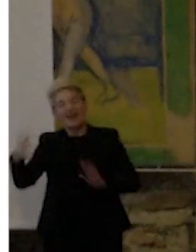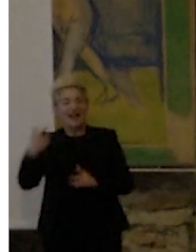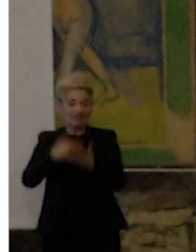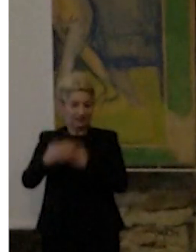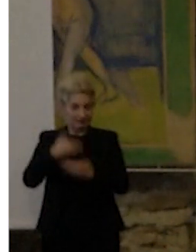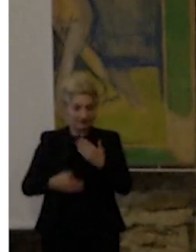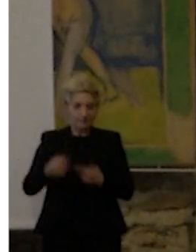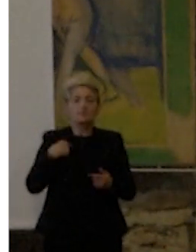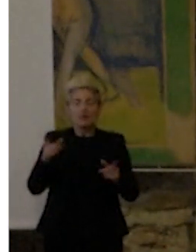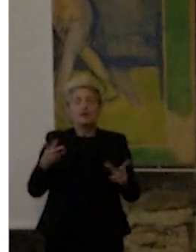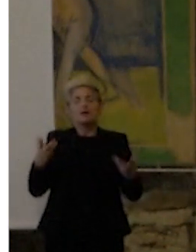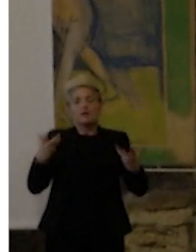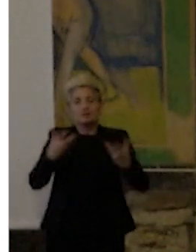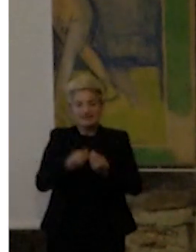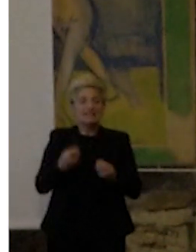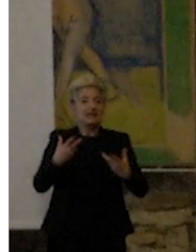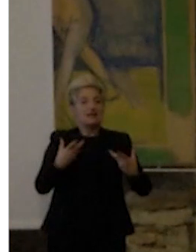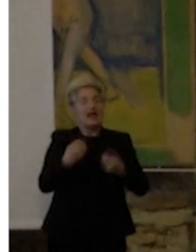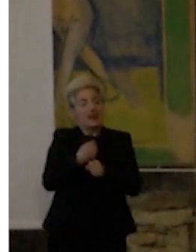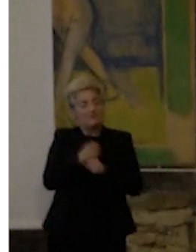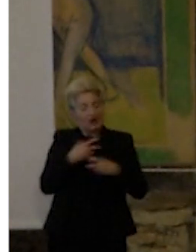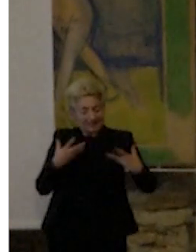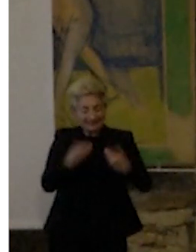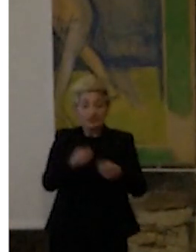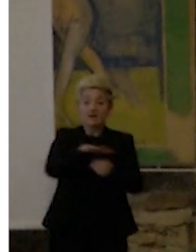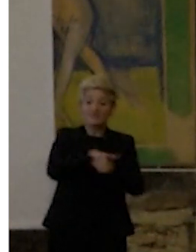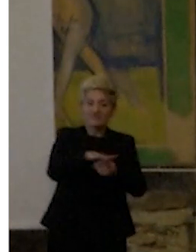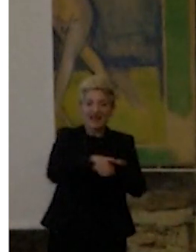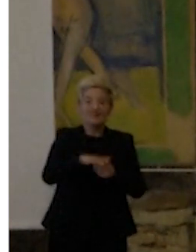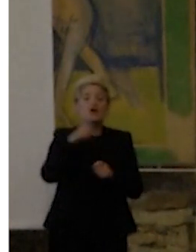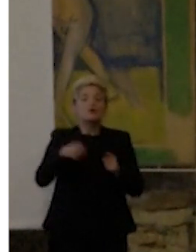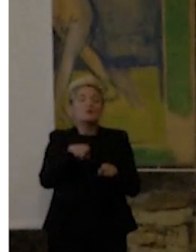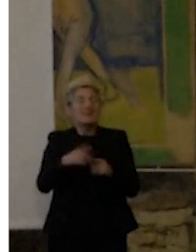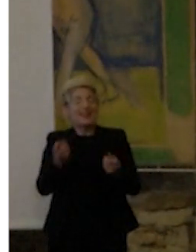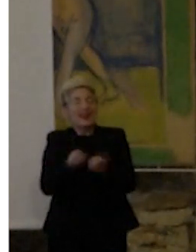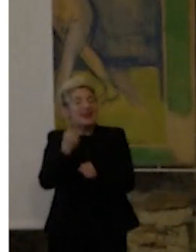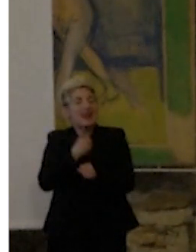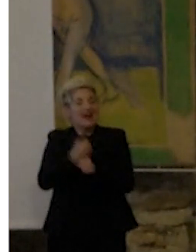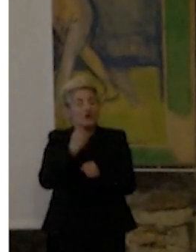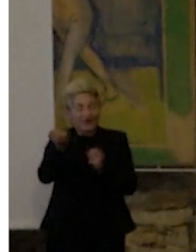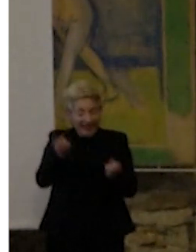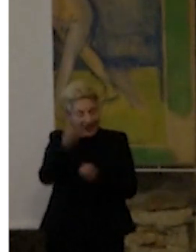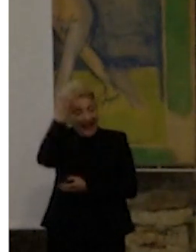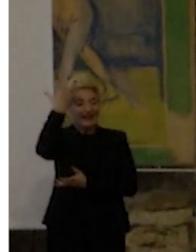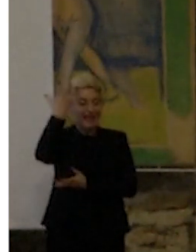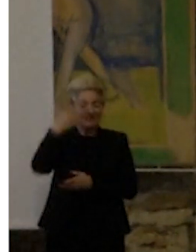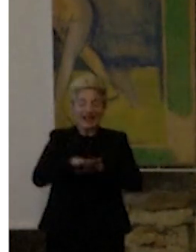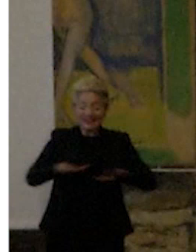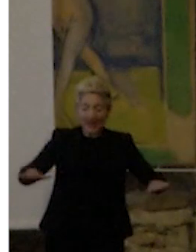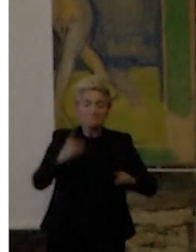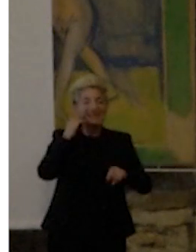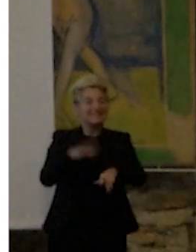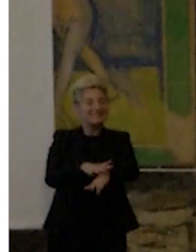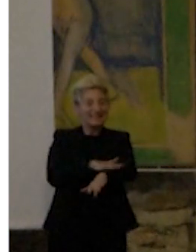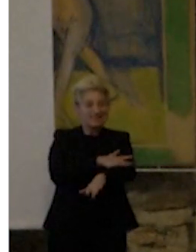lavora appunto con queste famiglie. Sono tutti lavori sulla tattilità. Usiamo questi tappeti sensoriali che li vedete